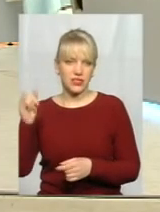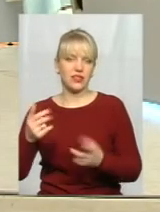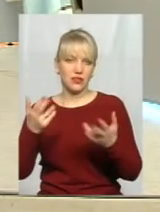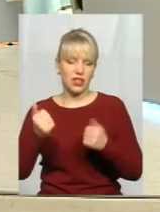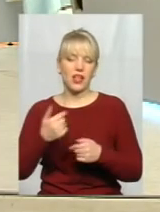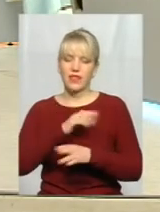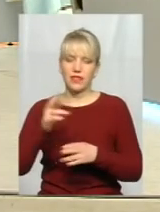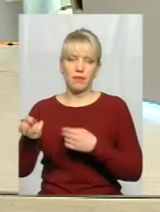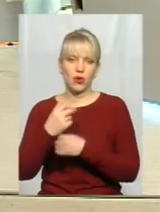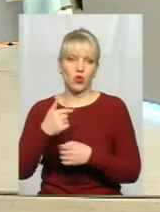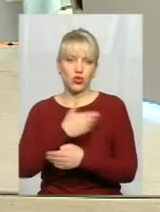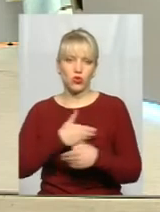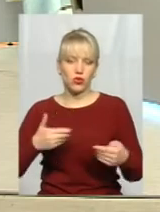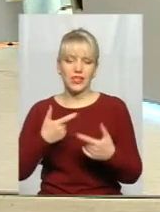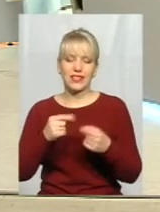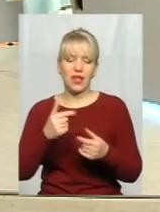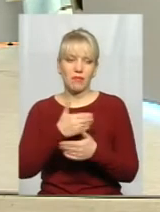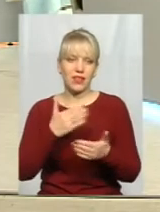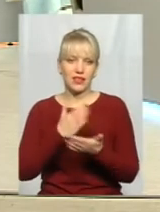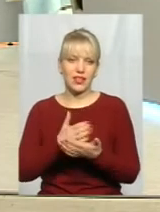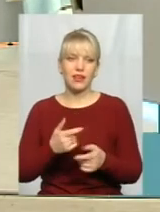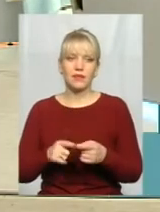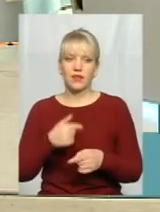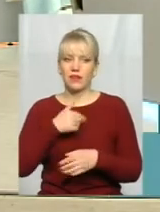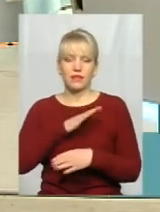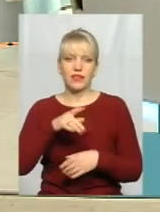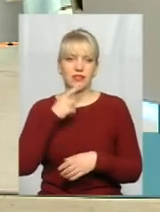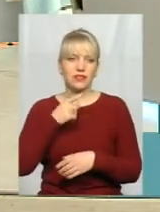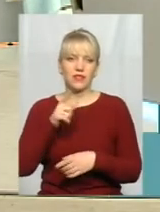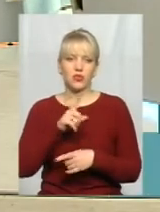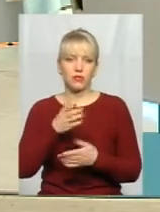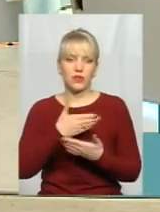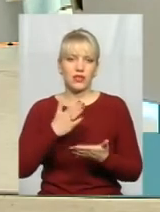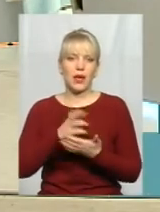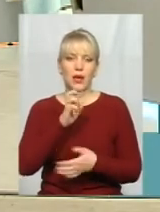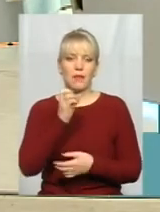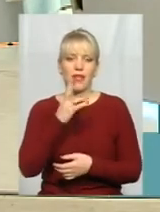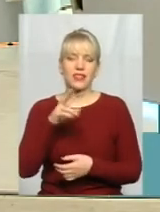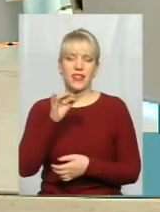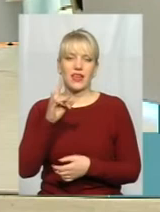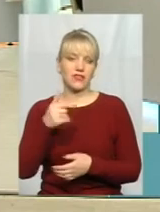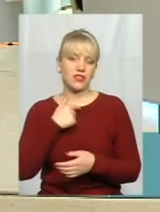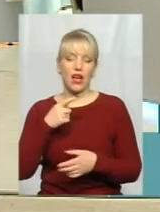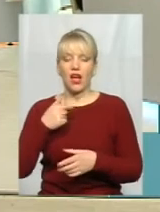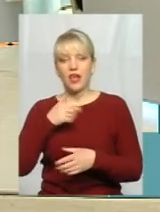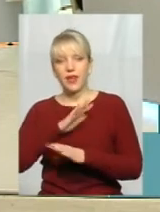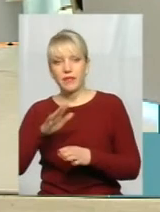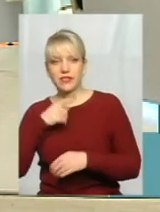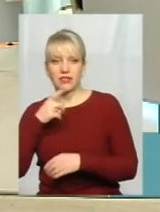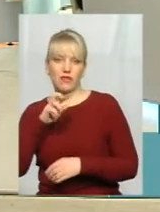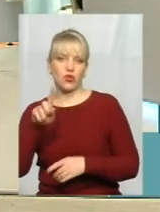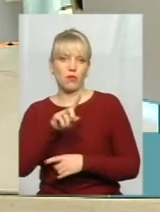бо там, де ми є, вам місця немає. сказав, що ми бандерівці, ми є українці. От саме зараз я хочу